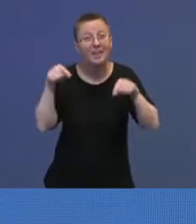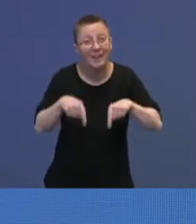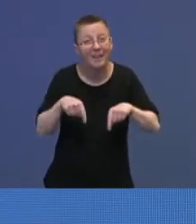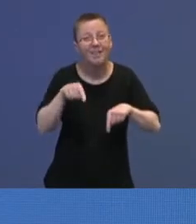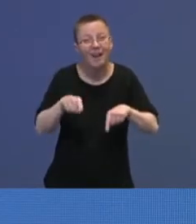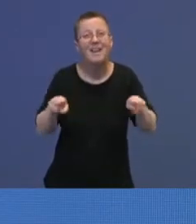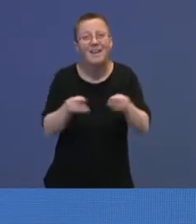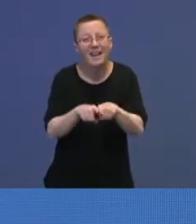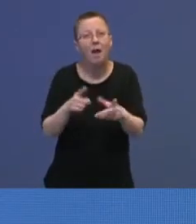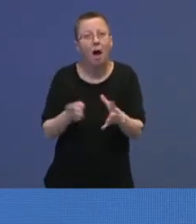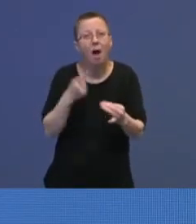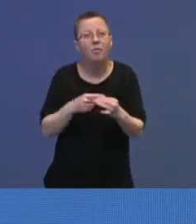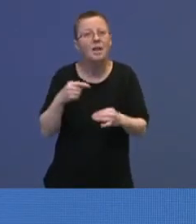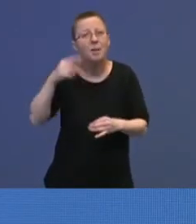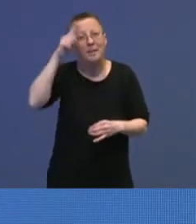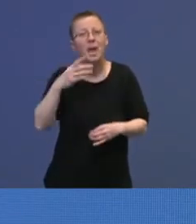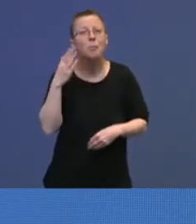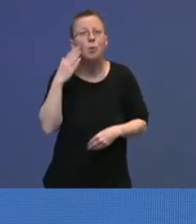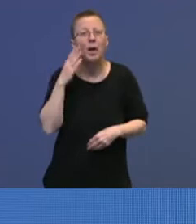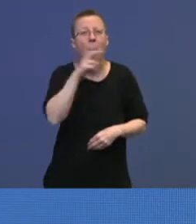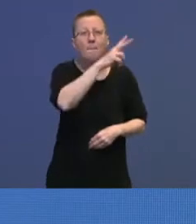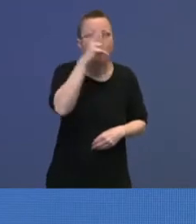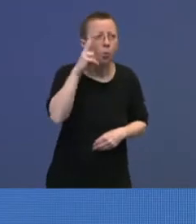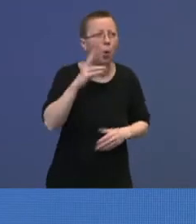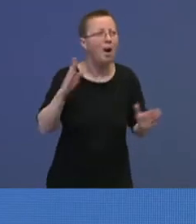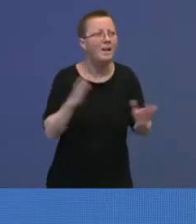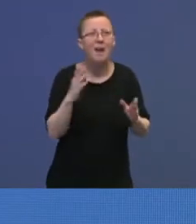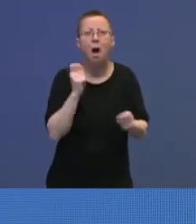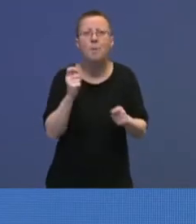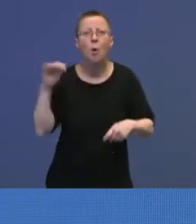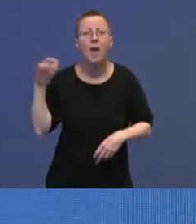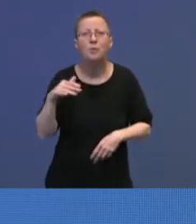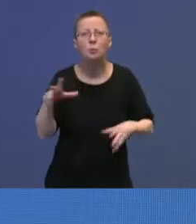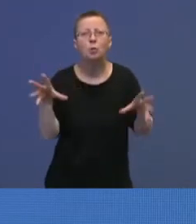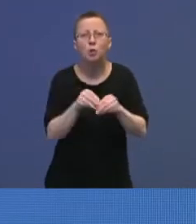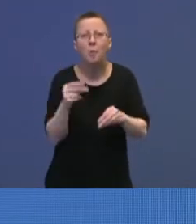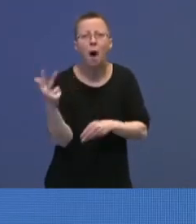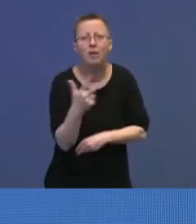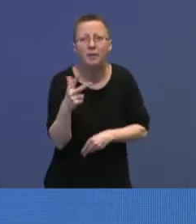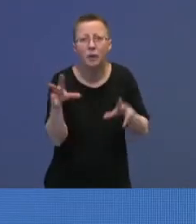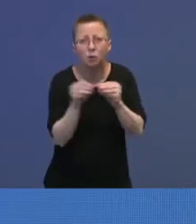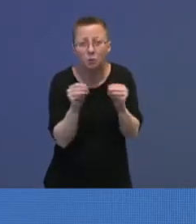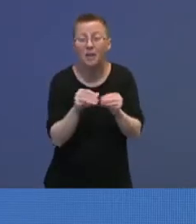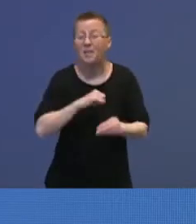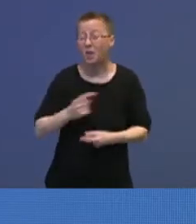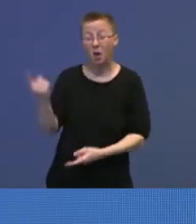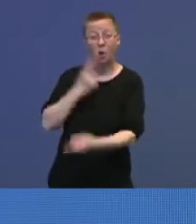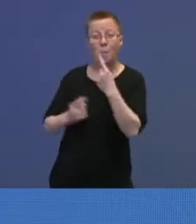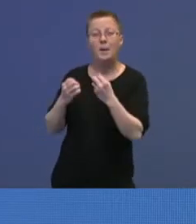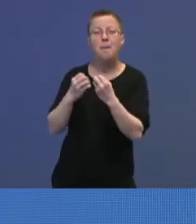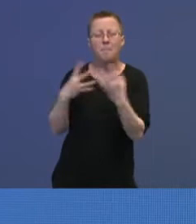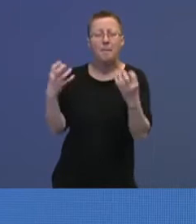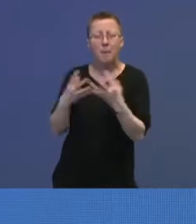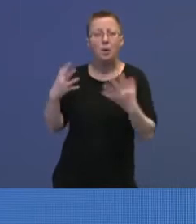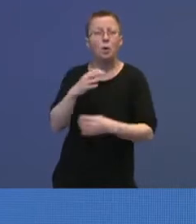like mange mennesker som det bor i Bode, Lillehammer og Elverum til sammen. Hvis det kommer flere titusenvis av flyktninger, så vil